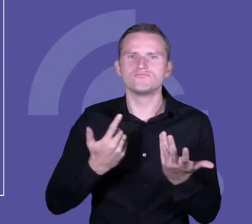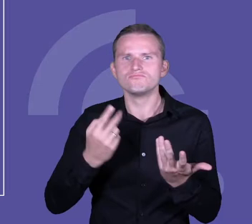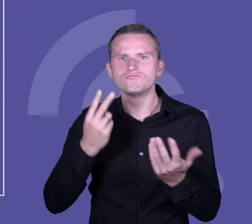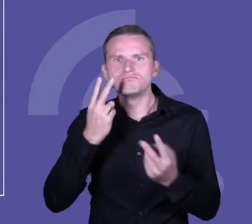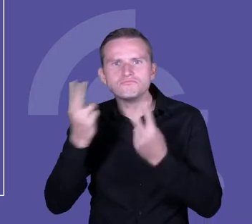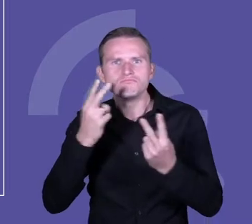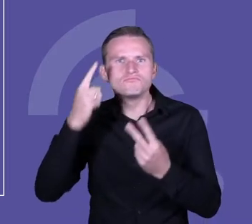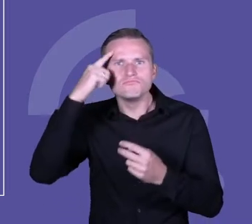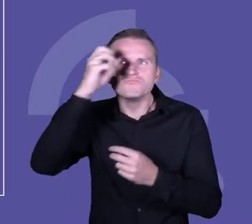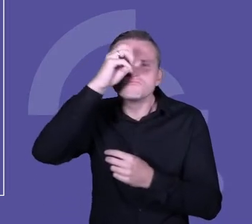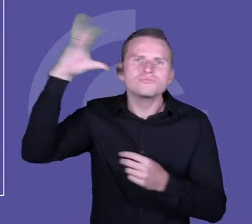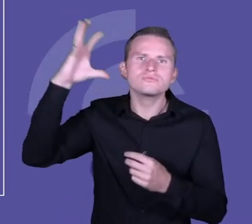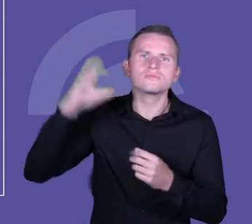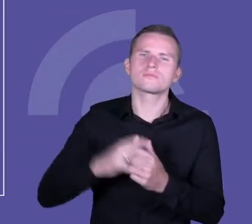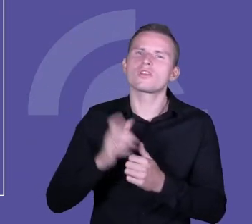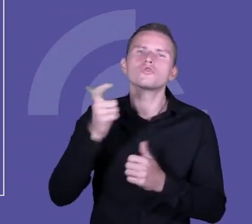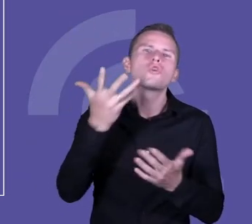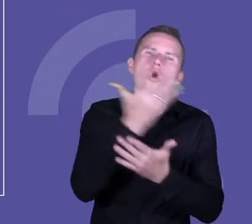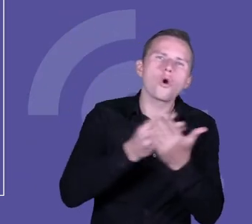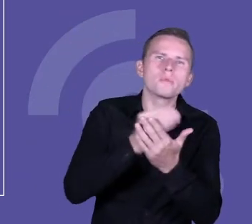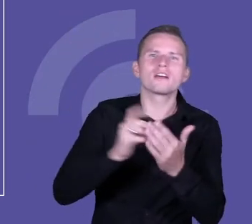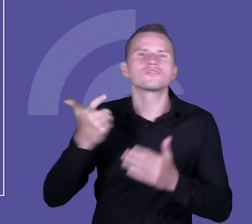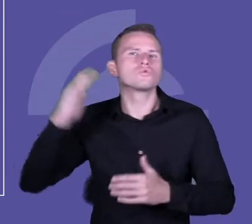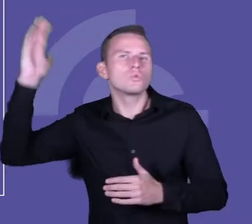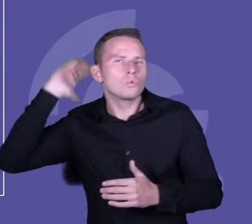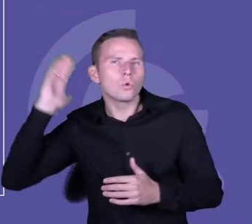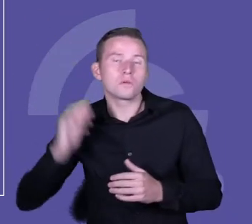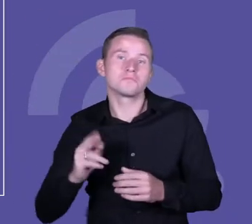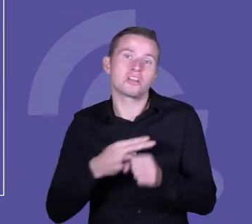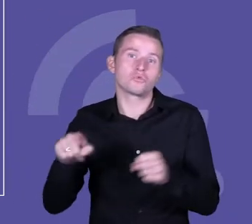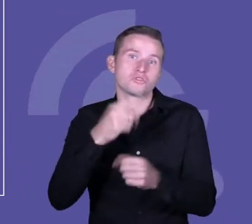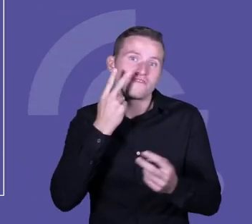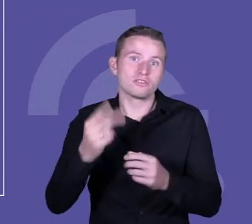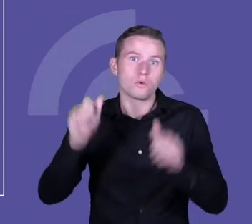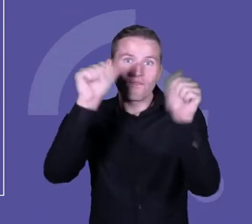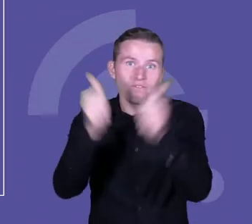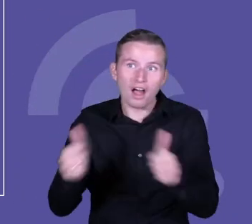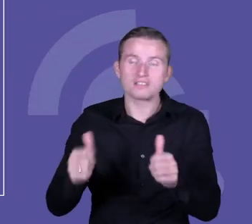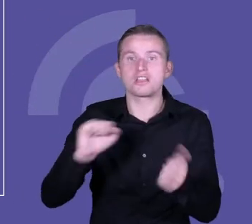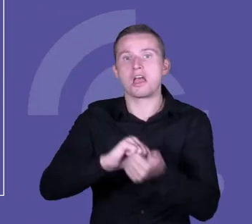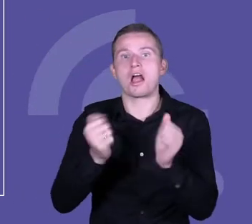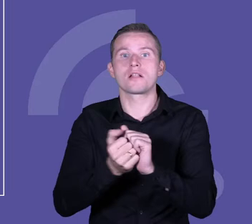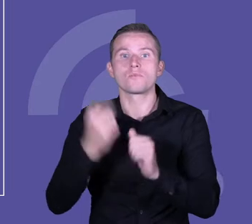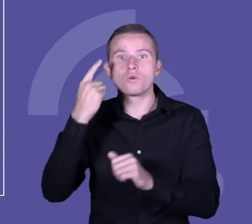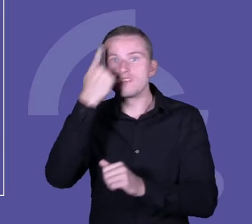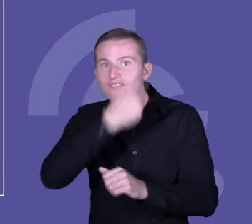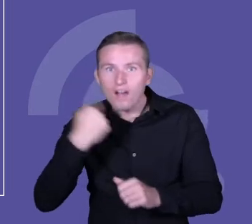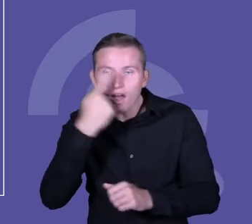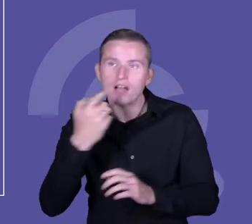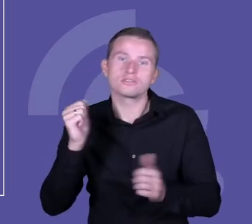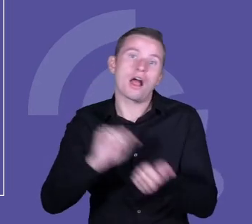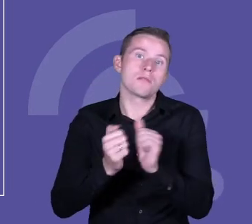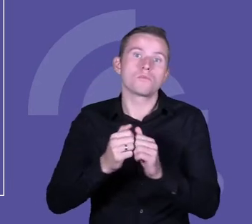obrazem, a co tu jest tłem, tak? Pewnie jedni widzą wazę, drudzy widzą twarze, a niektórzy widzą i to, i to,